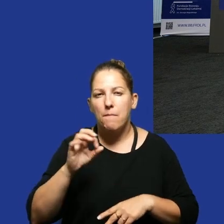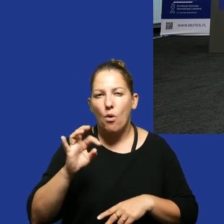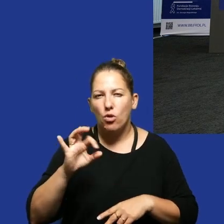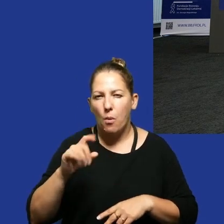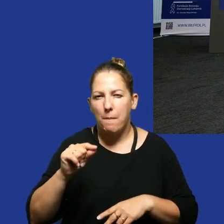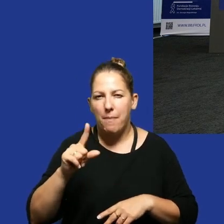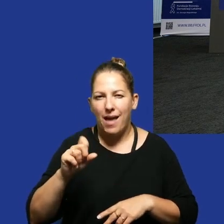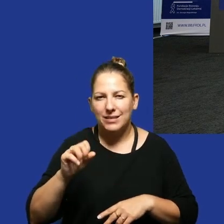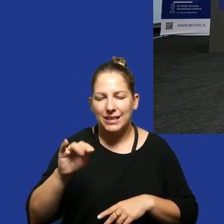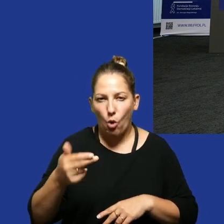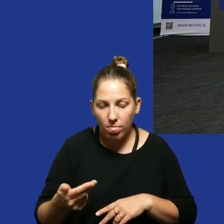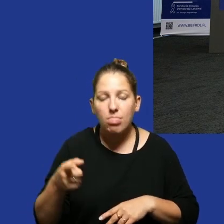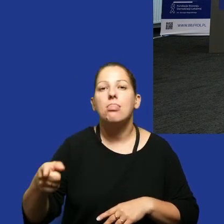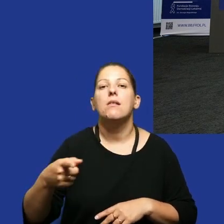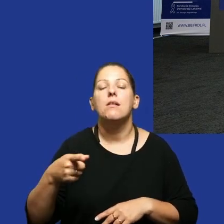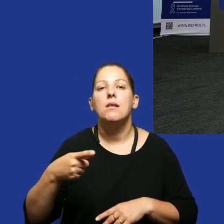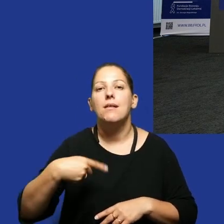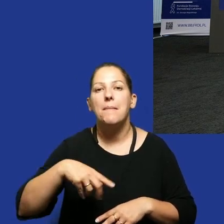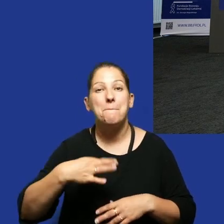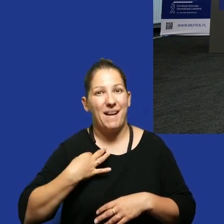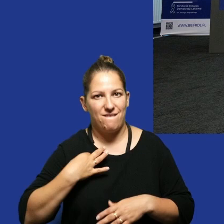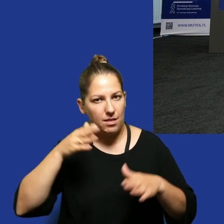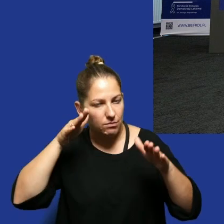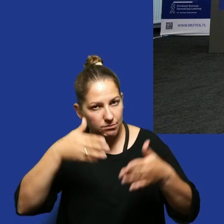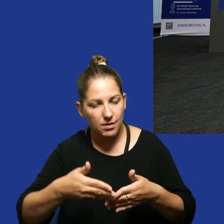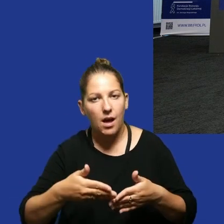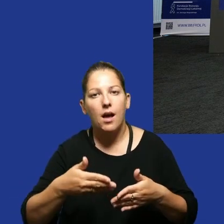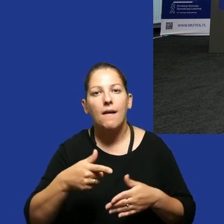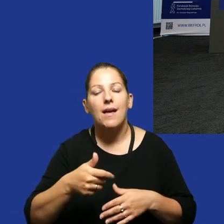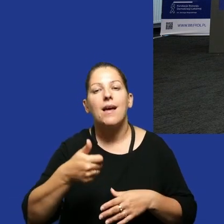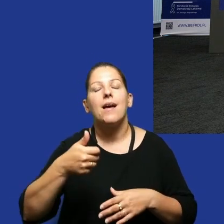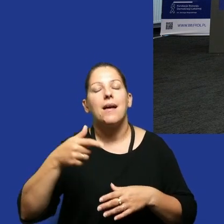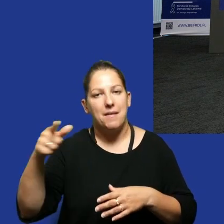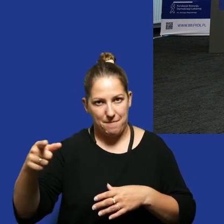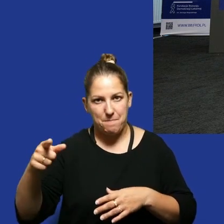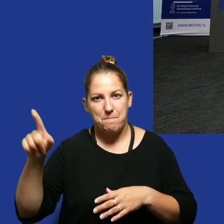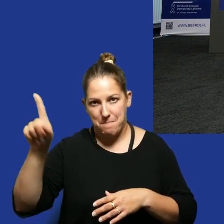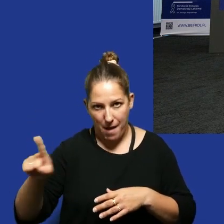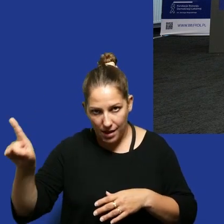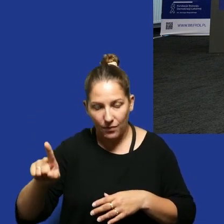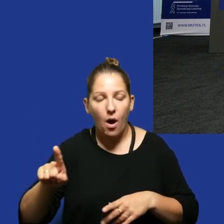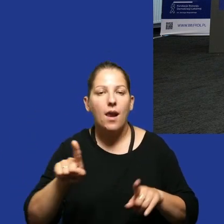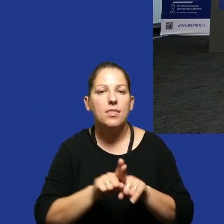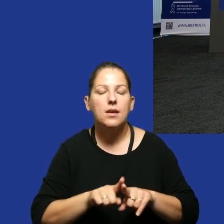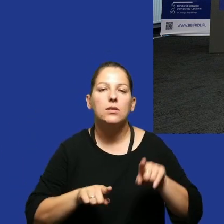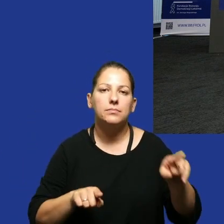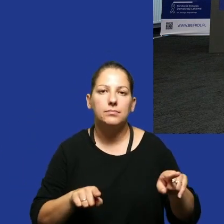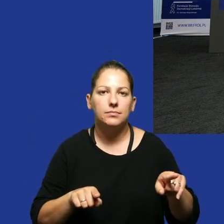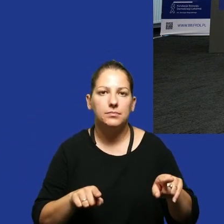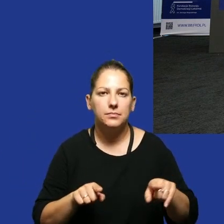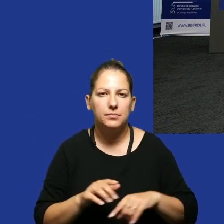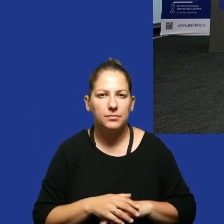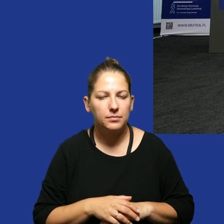prywatnością, ale głównie w styku z jednej strony z państwem, z drugiej strony z na przykład big